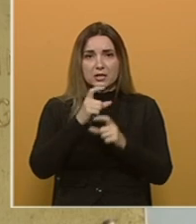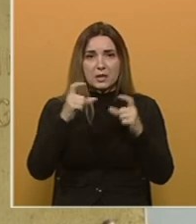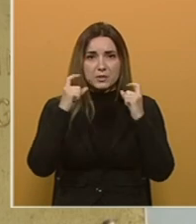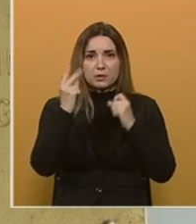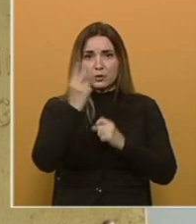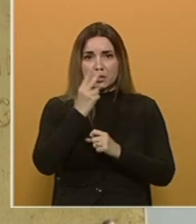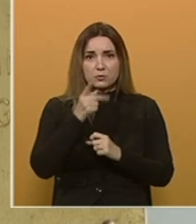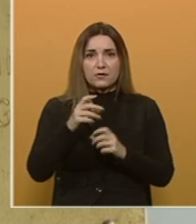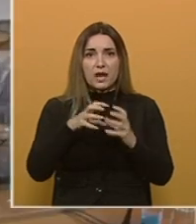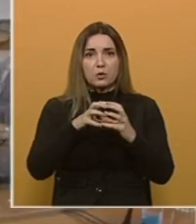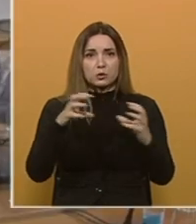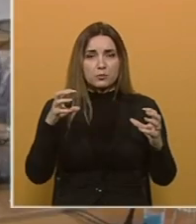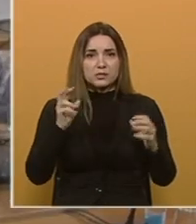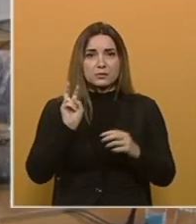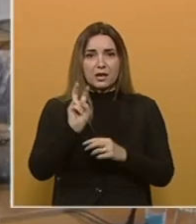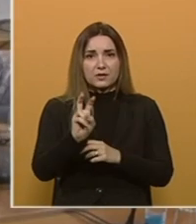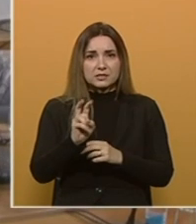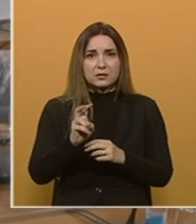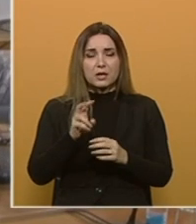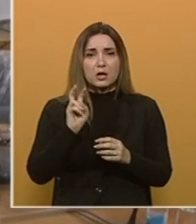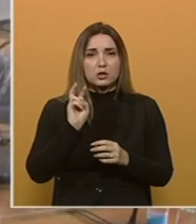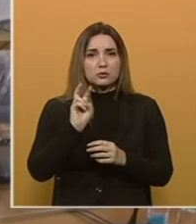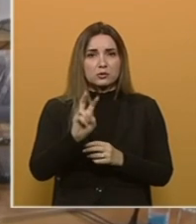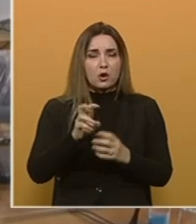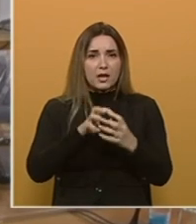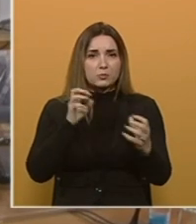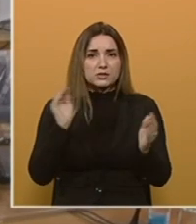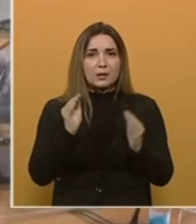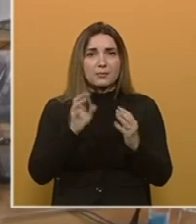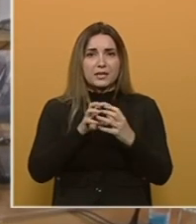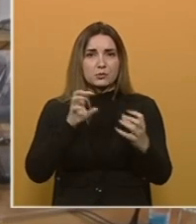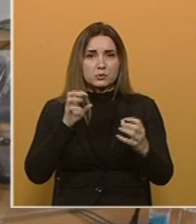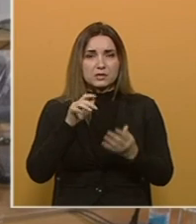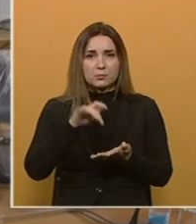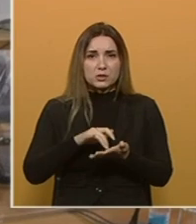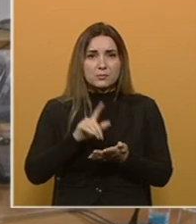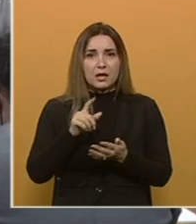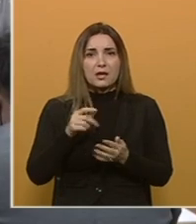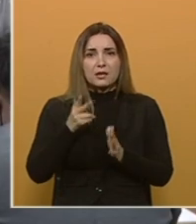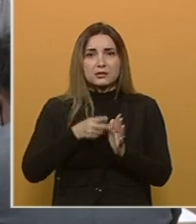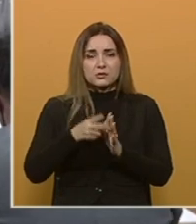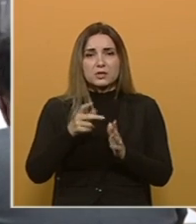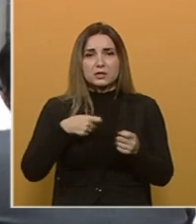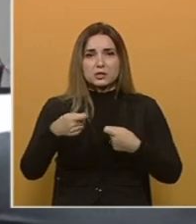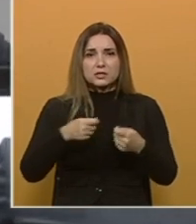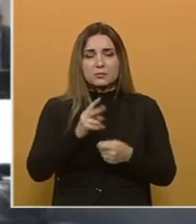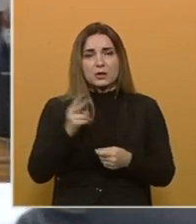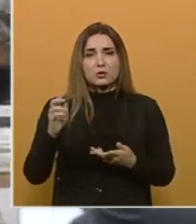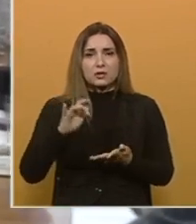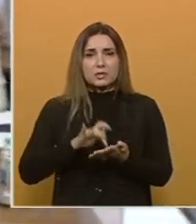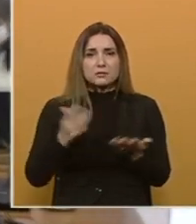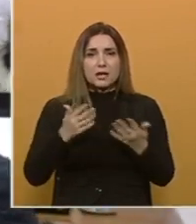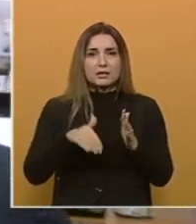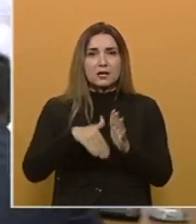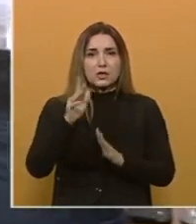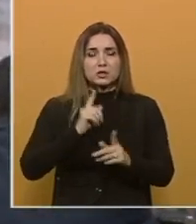podrazumijeva se i na autobusnim, tramvajskim, trolebuskim, minibuskim postajama, peronima, tržnicama i drugim mjestima gdje je